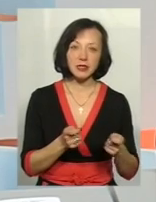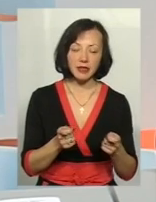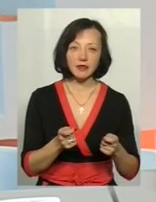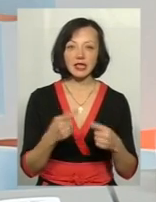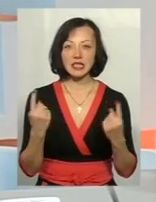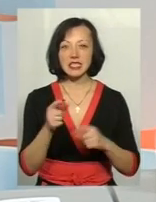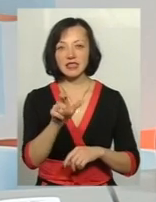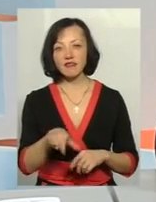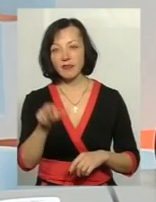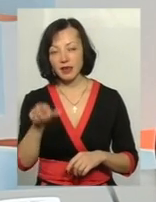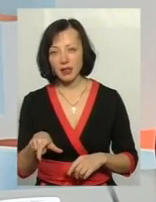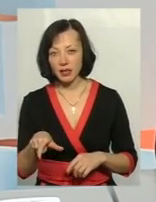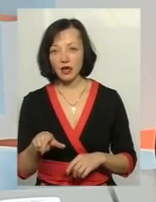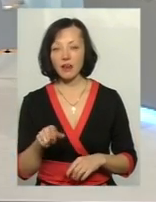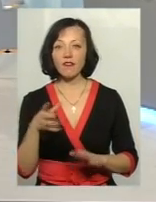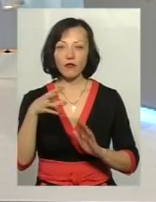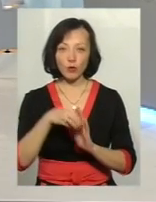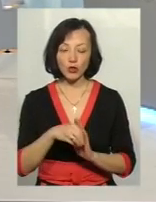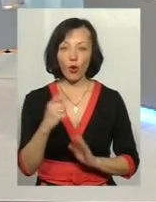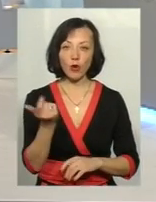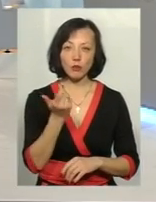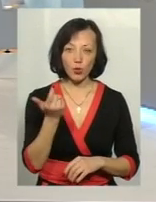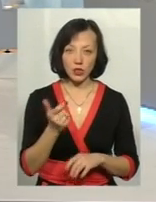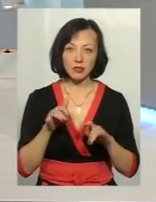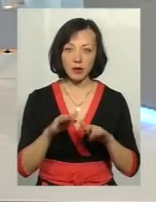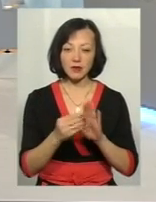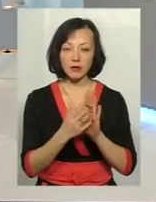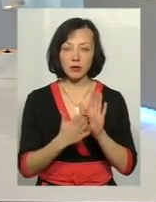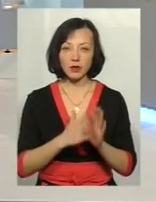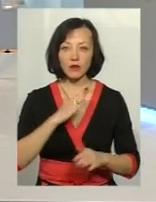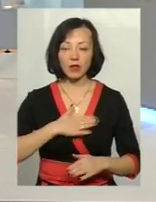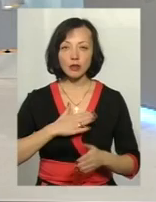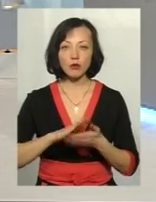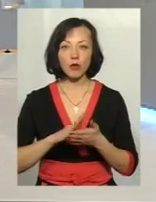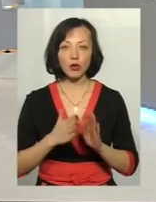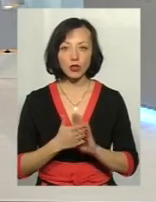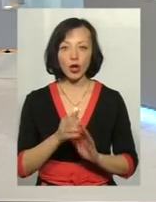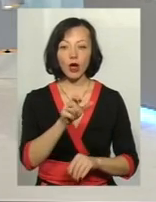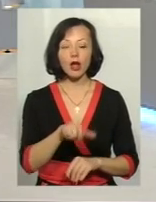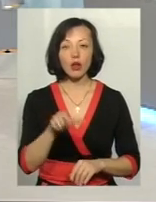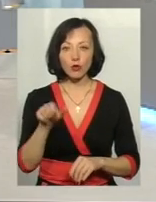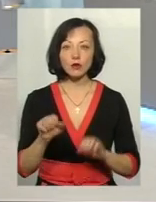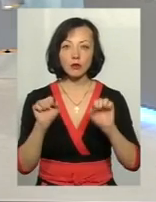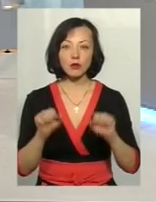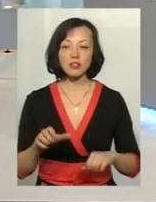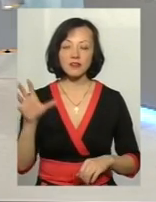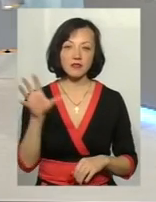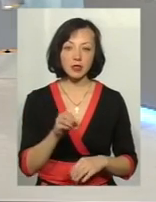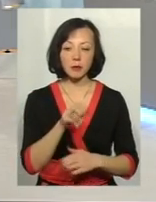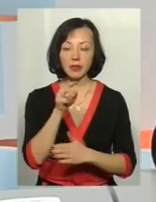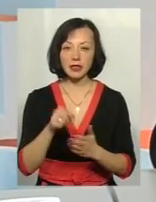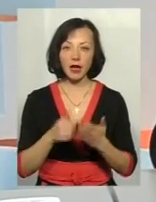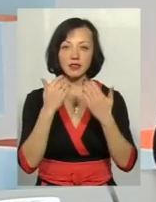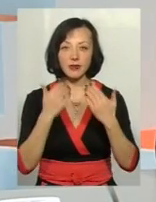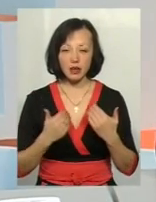цивільні, в тому числі і певною мірою господарські, які зараз вже прописані в нашому положенні, тобто люди можуть з цих питань звертатися до нас